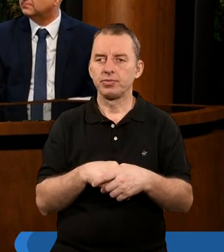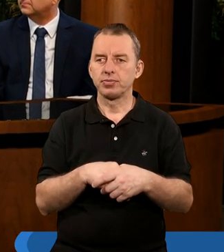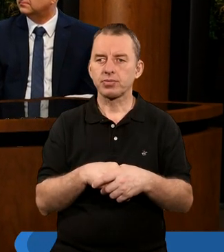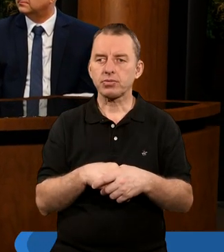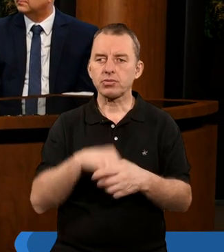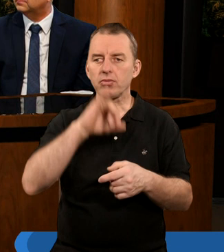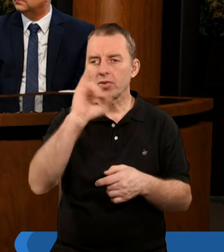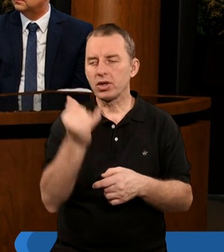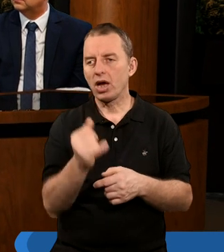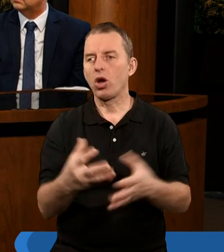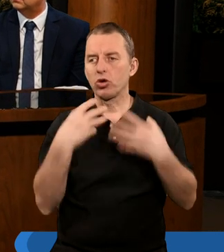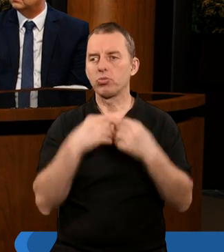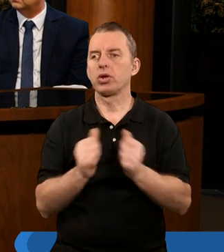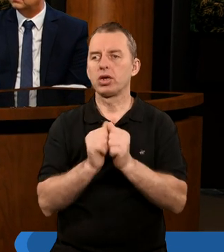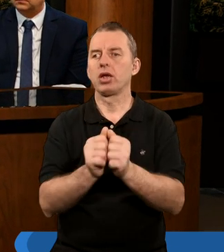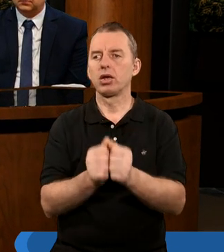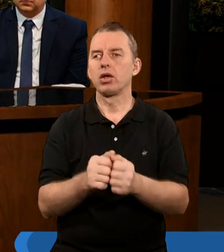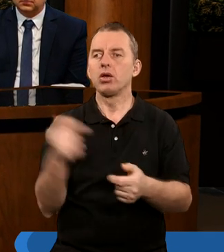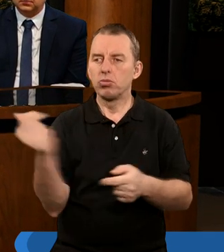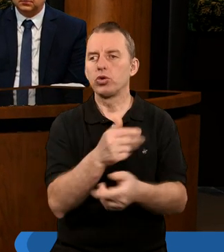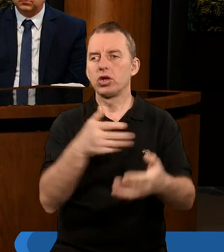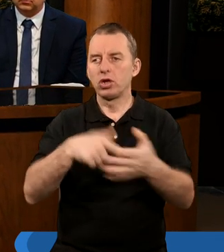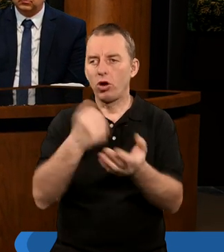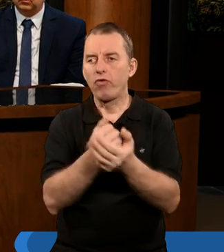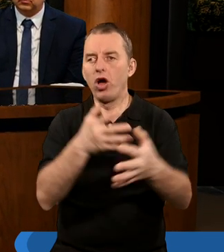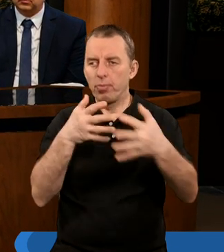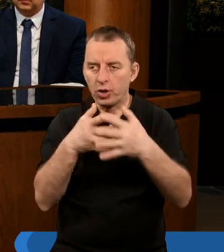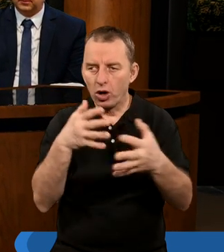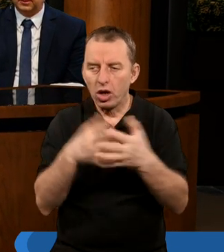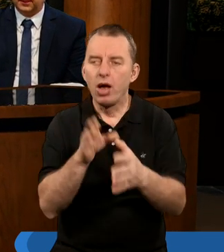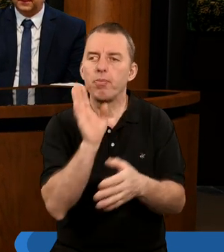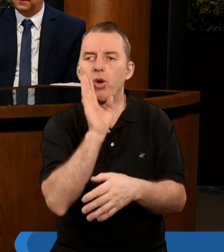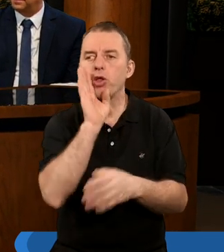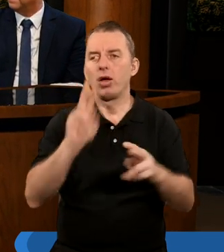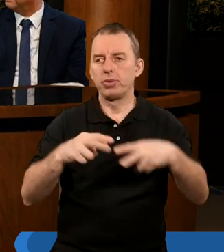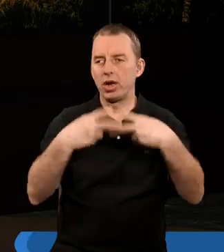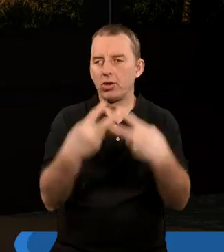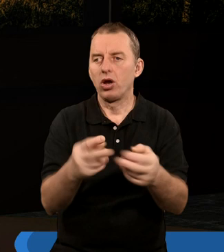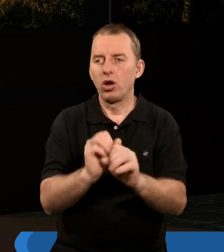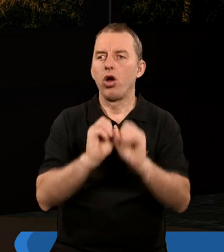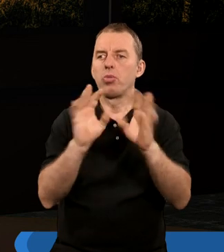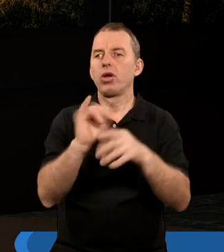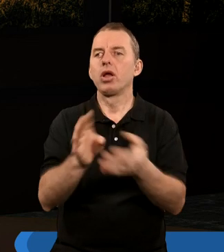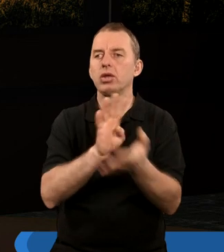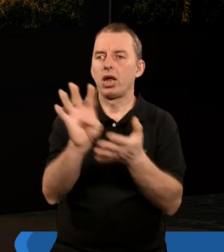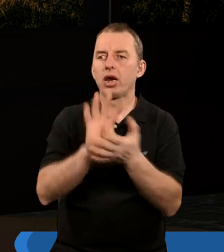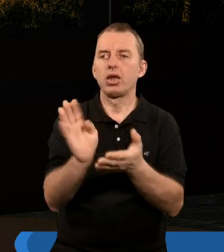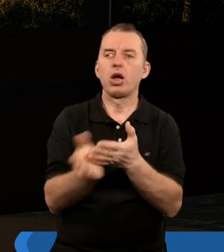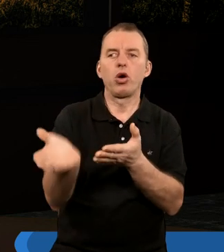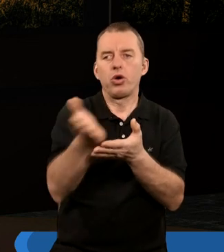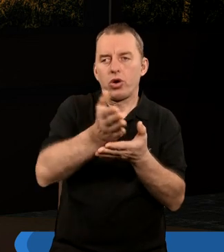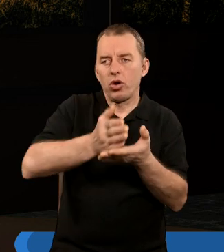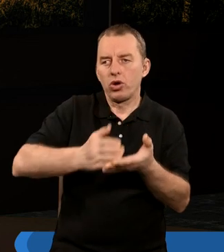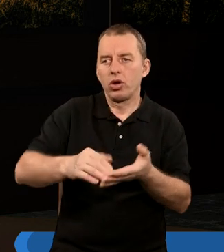Jakie zadanie otrzymuje Jan? Musisz znowu prorokować. To jest takie podobne przesłanie do Księgi Objawienia czternastego rozdziału